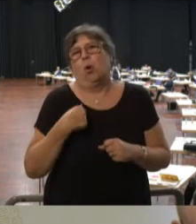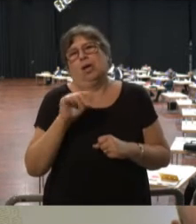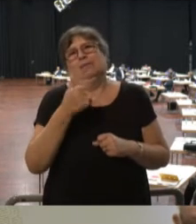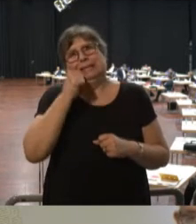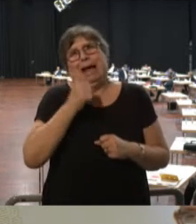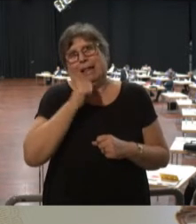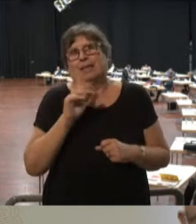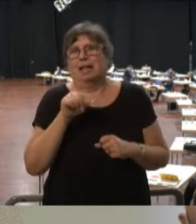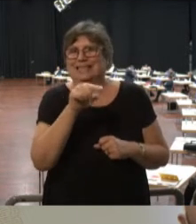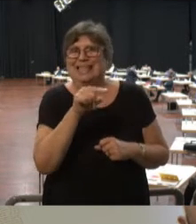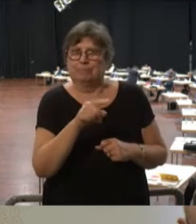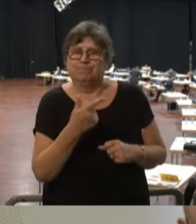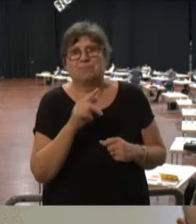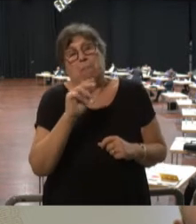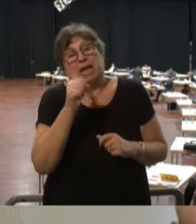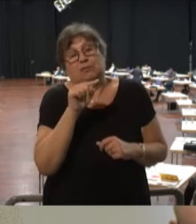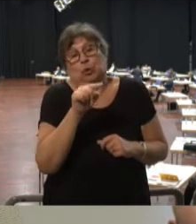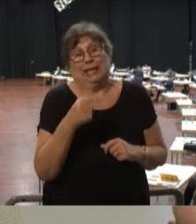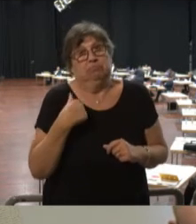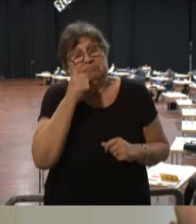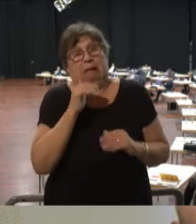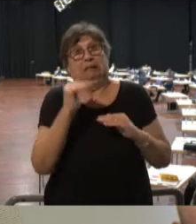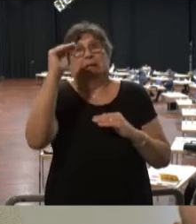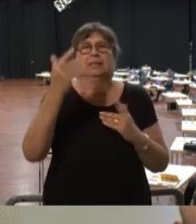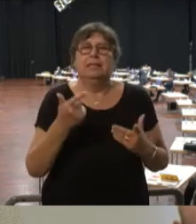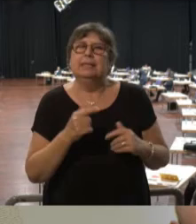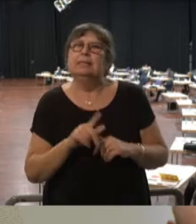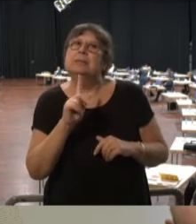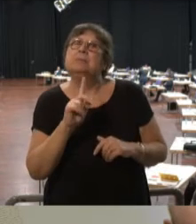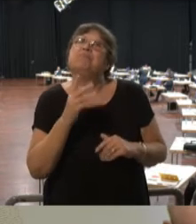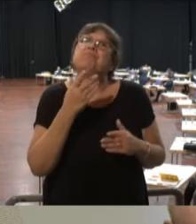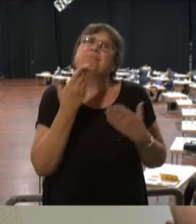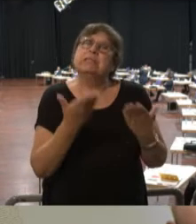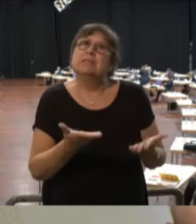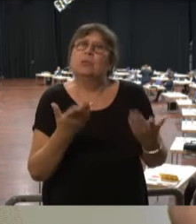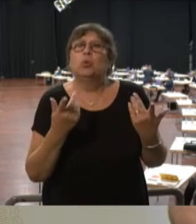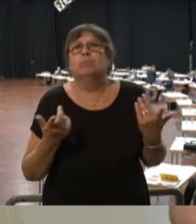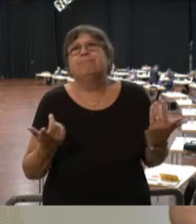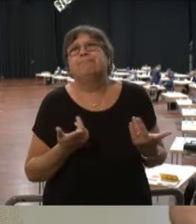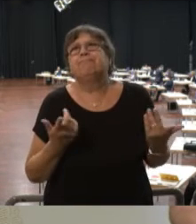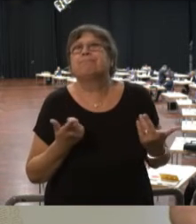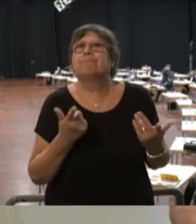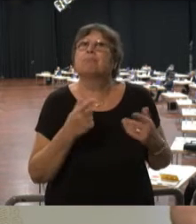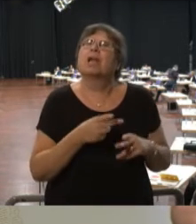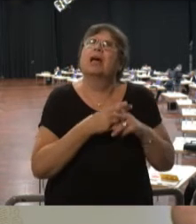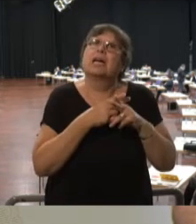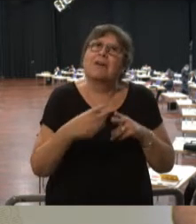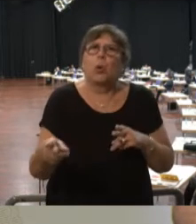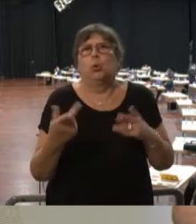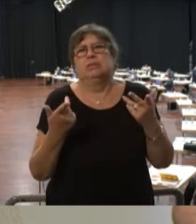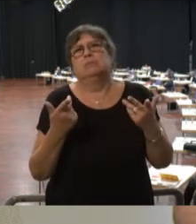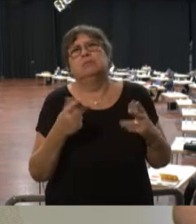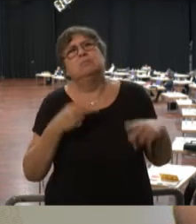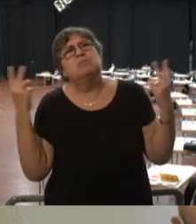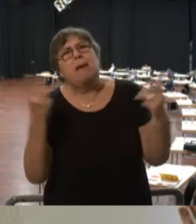Sie, als die meisten von Ihnen und man hat sich so eigentlich daran gewöhnt und ist für